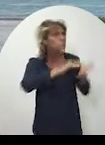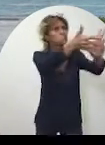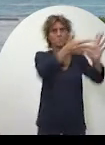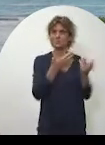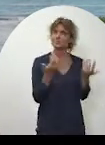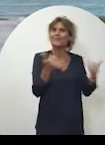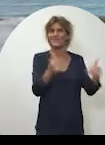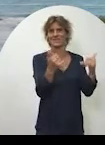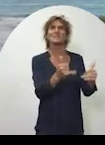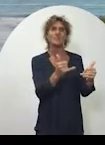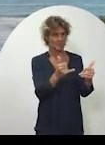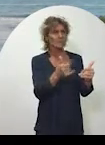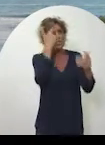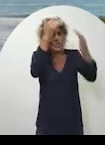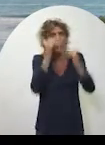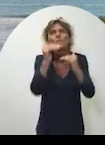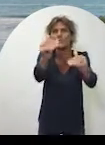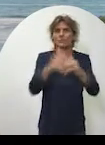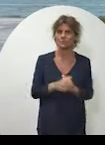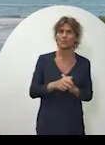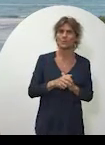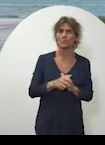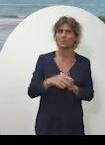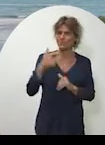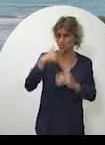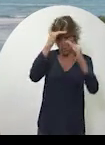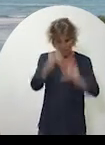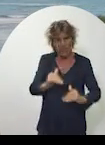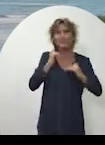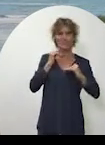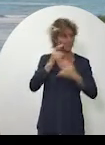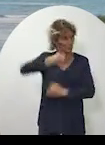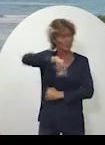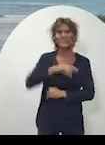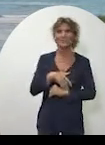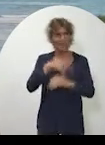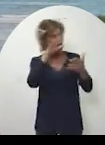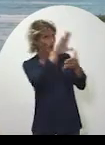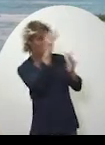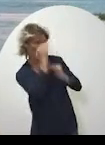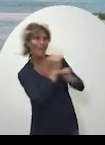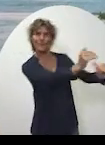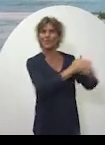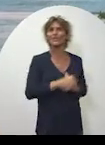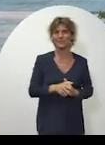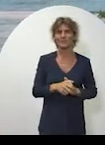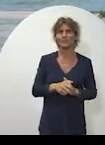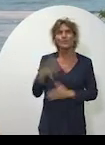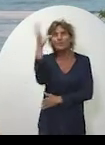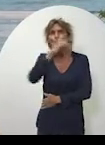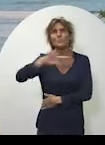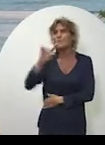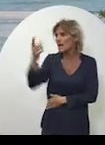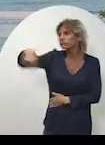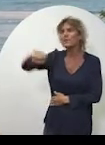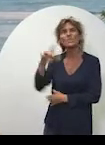à bien ces grands chantiers. J'ai confiance en vous. J'ai confiance en nous. J'ai confiance en la Guadeloupe. Je n